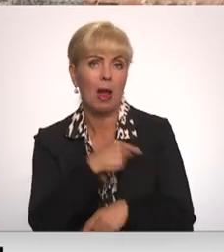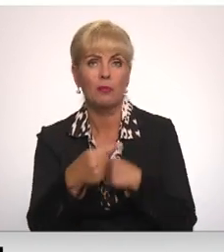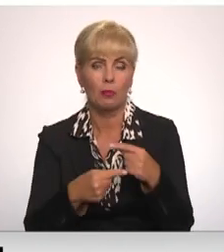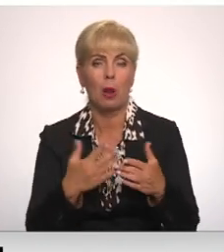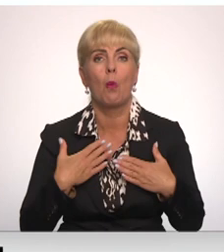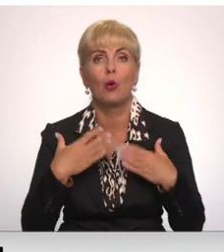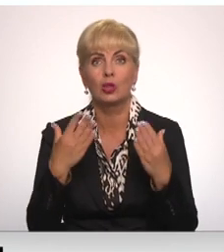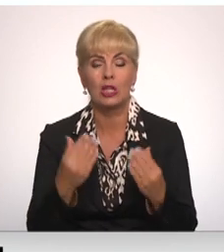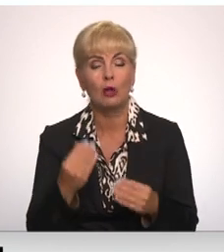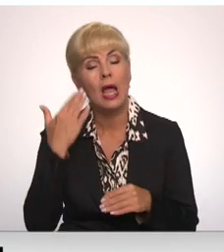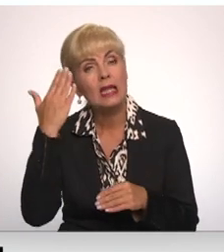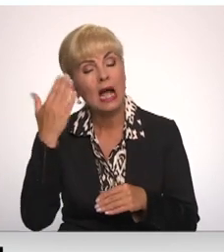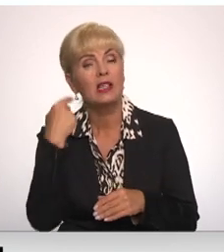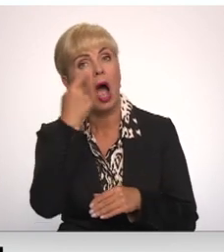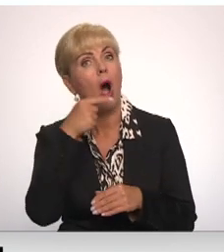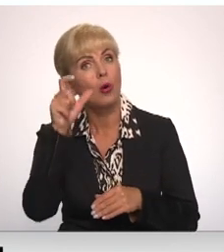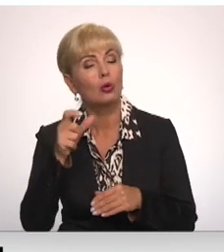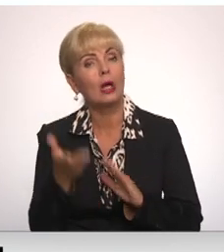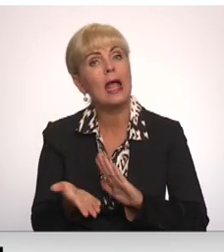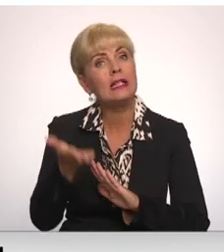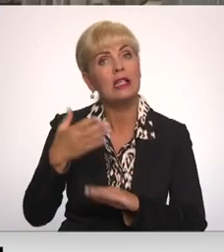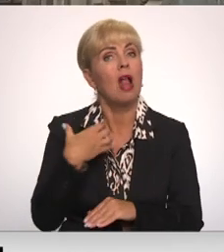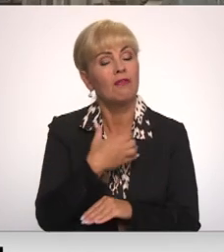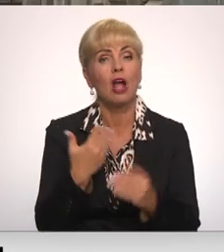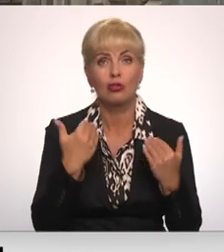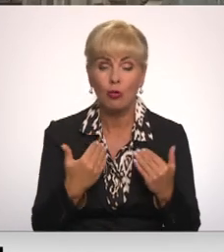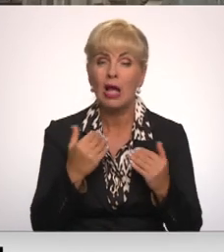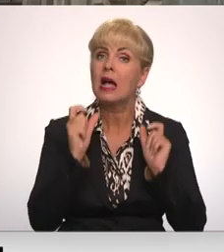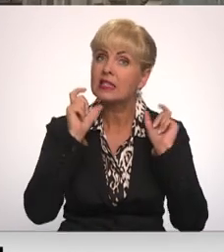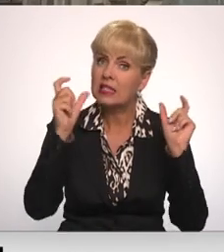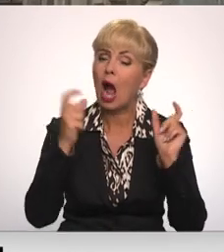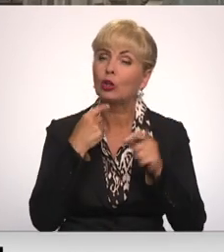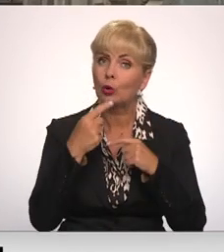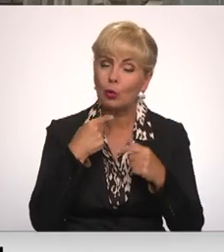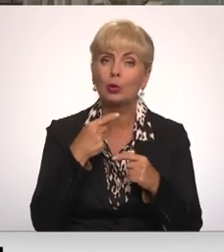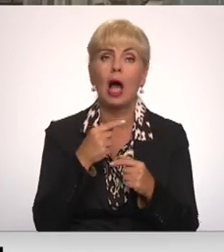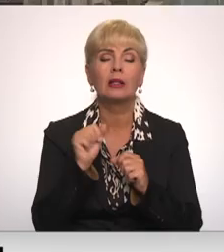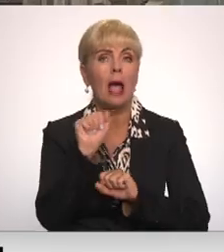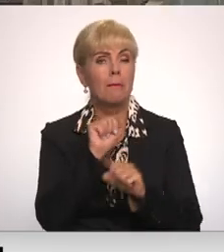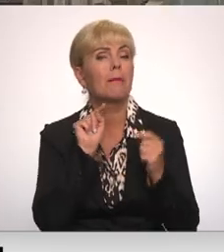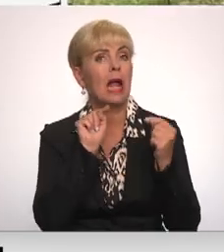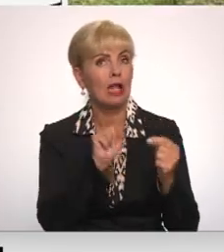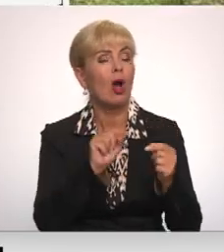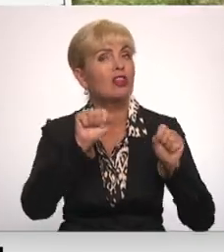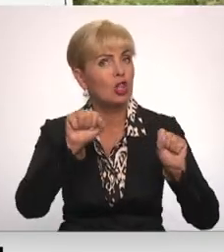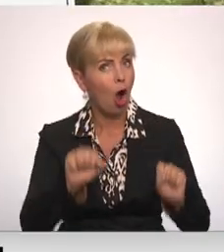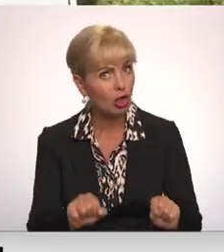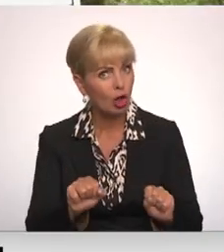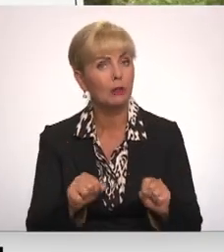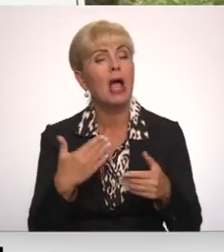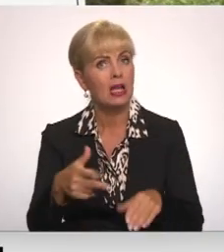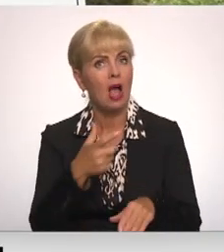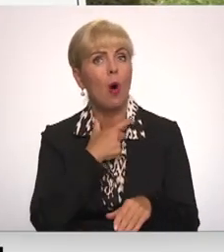mūsdienās. Ieceras autori tādēļ izceļu vajadzību šodien, skaļāk runāt par nepieciešamību pretoties totalitārismam, kā arī jau